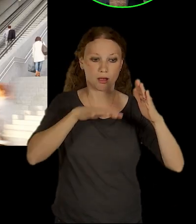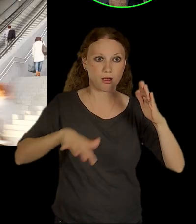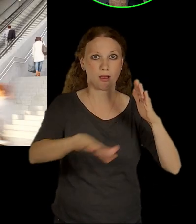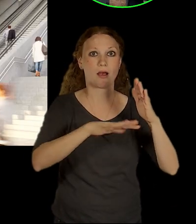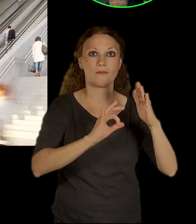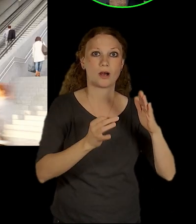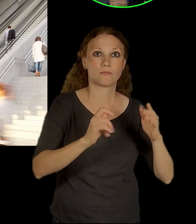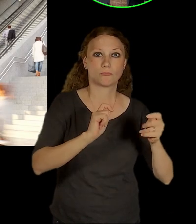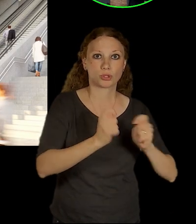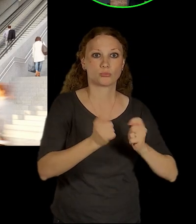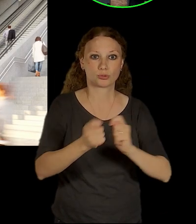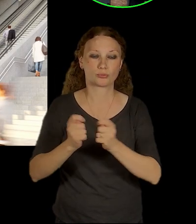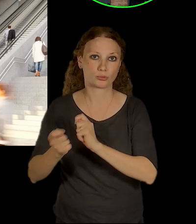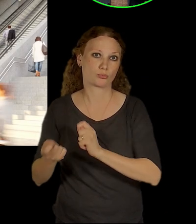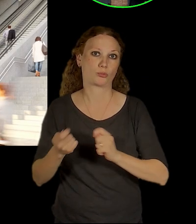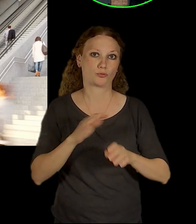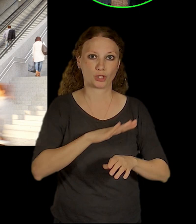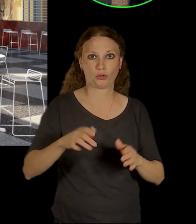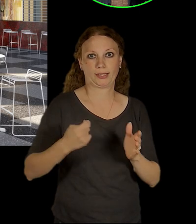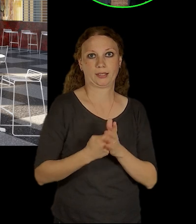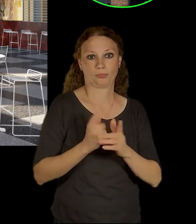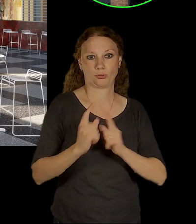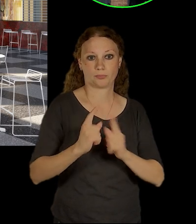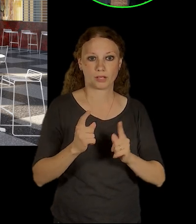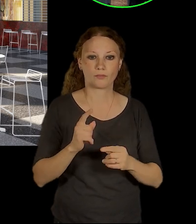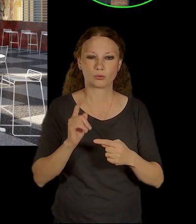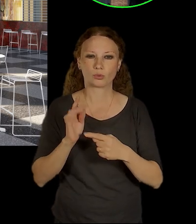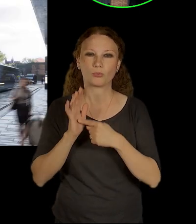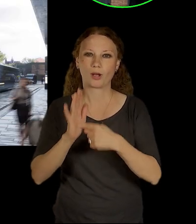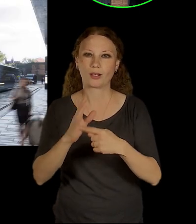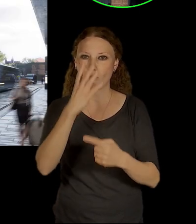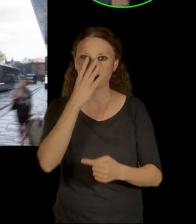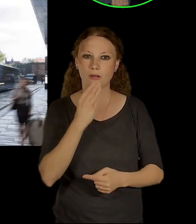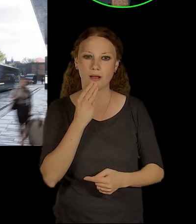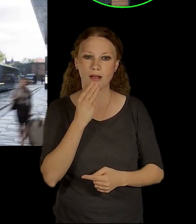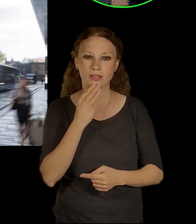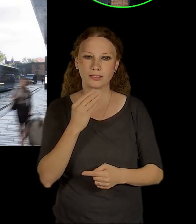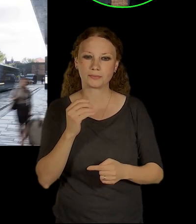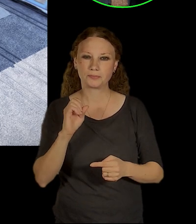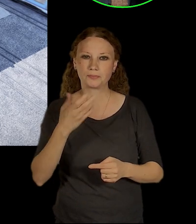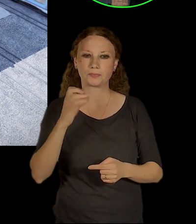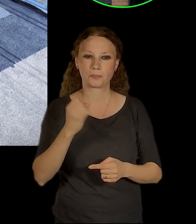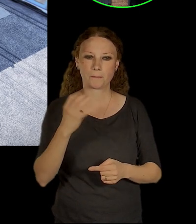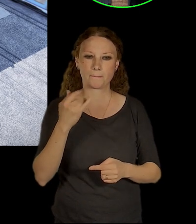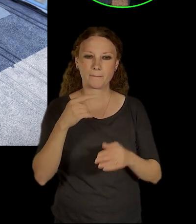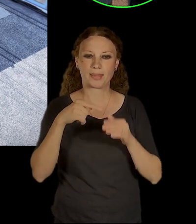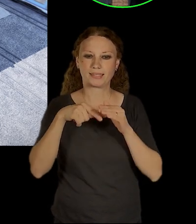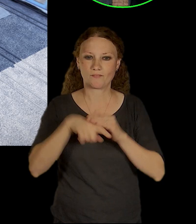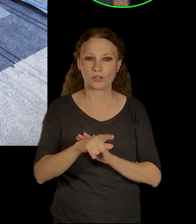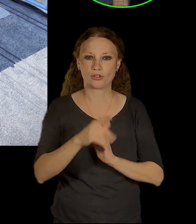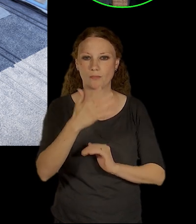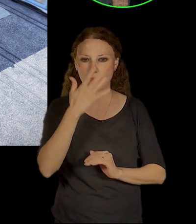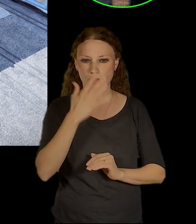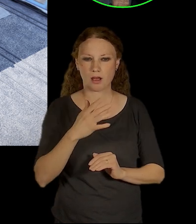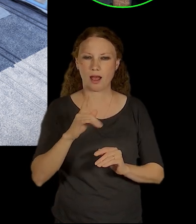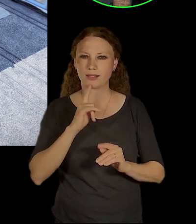Já tady zkusím ukázat hlavně ty, tohle jsou zevnitř, asi